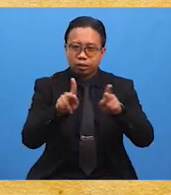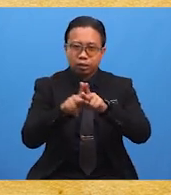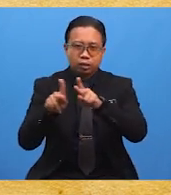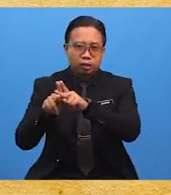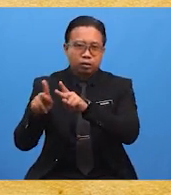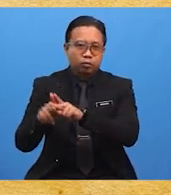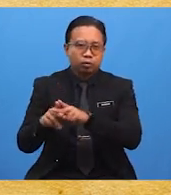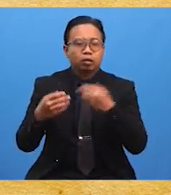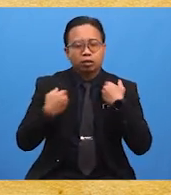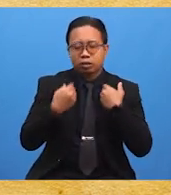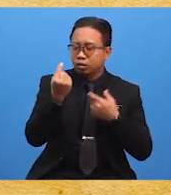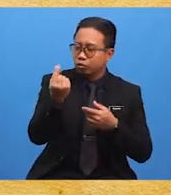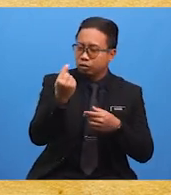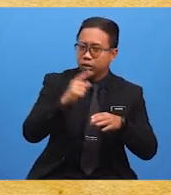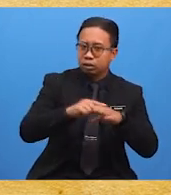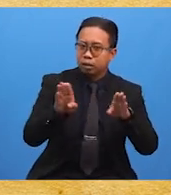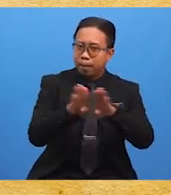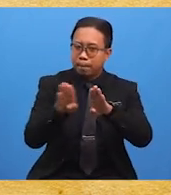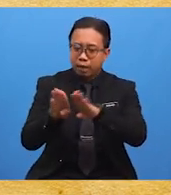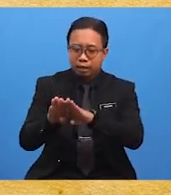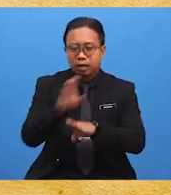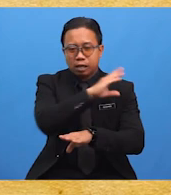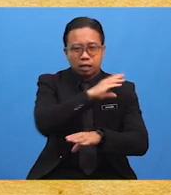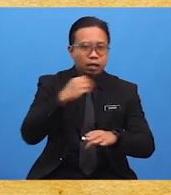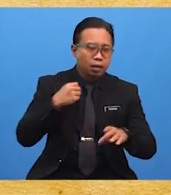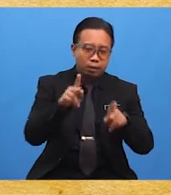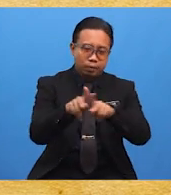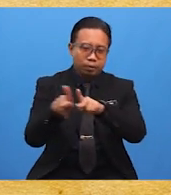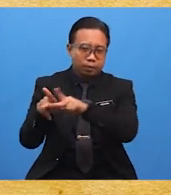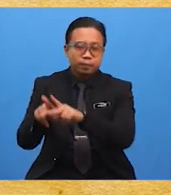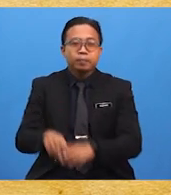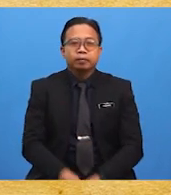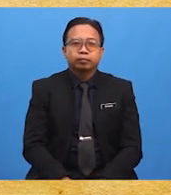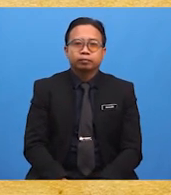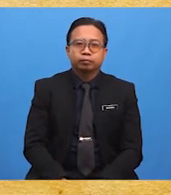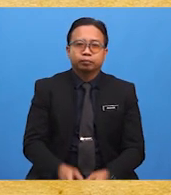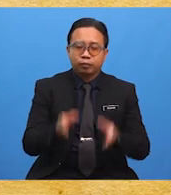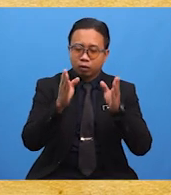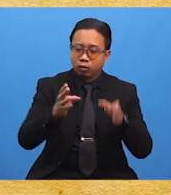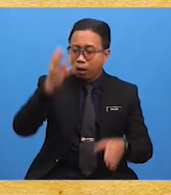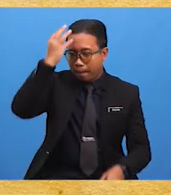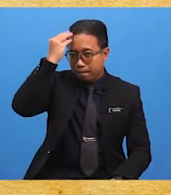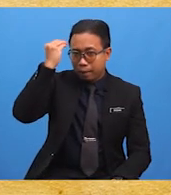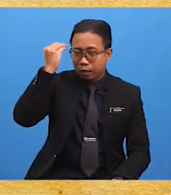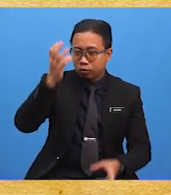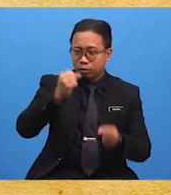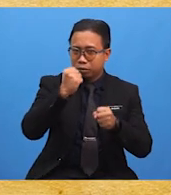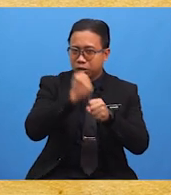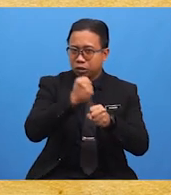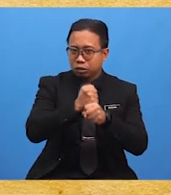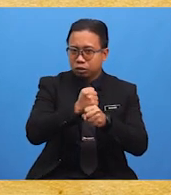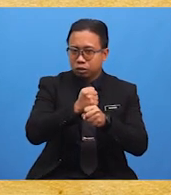pula menetap di kawasan bandar dan pekan. Orang Melayu mengambil bahagian dalam sektor